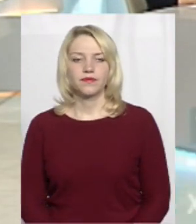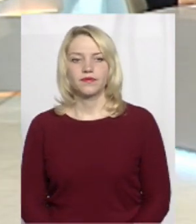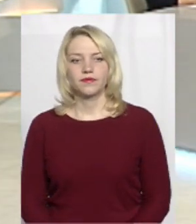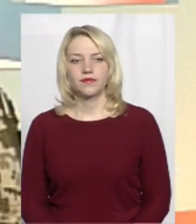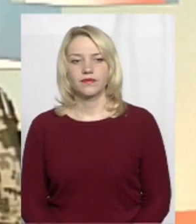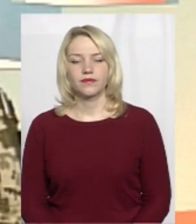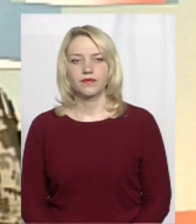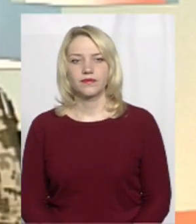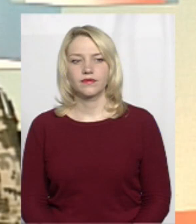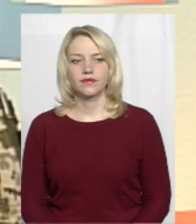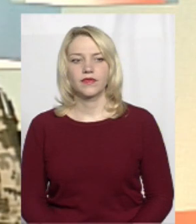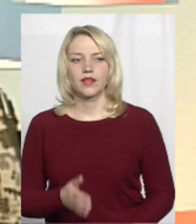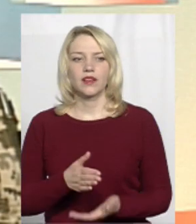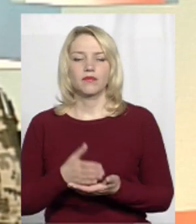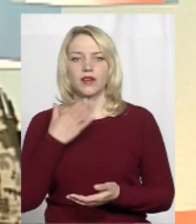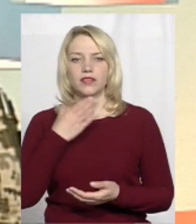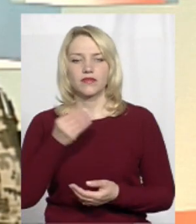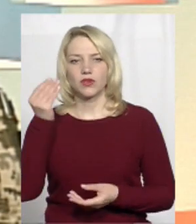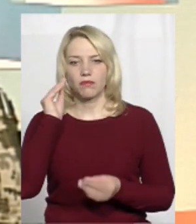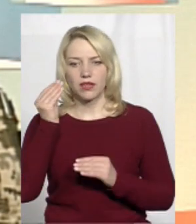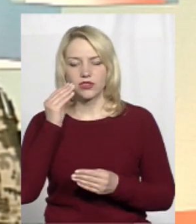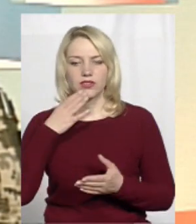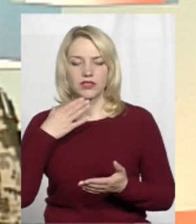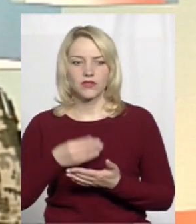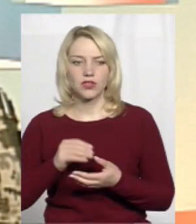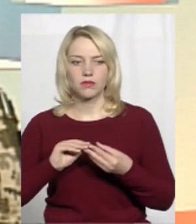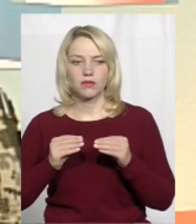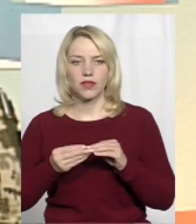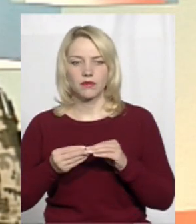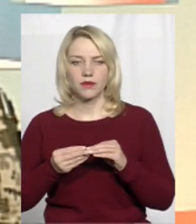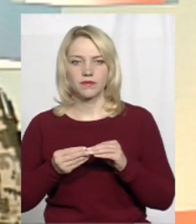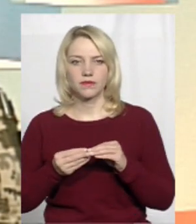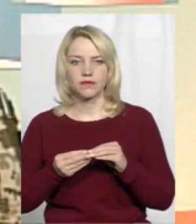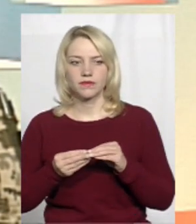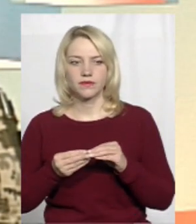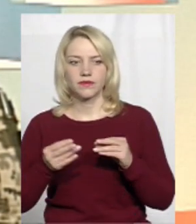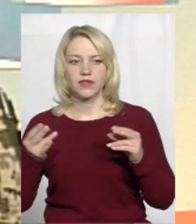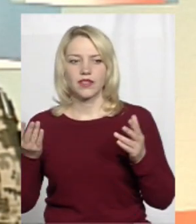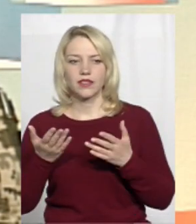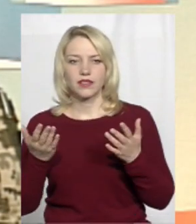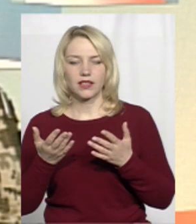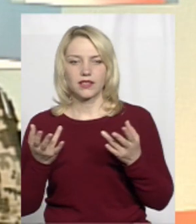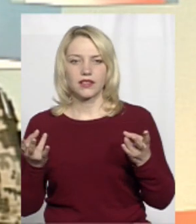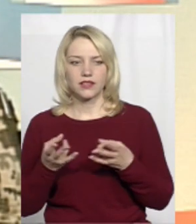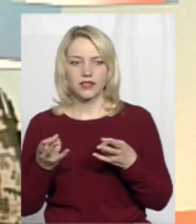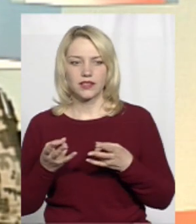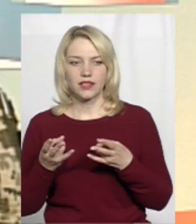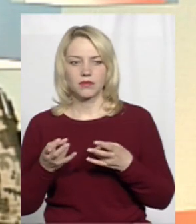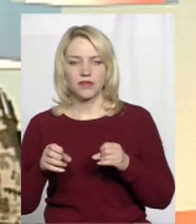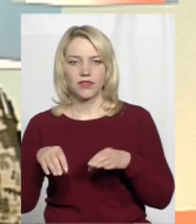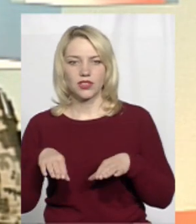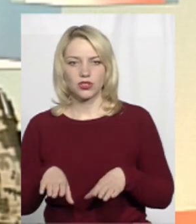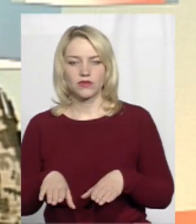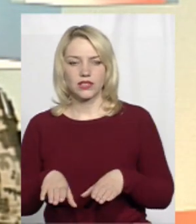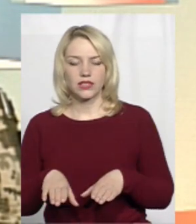своє бачення, мають свої проблеми, які потрібно